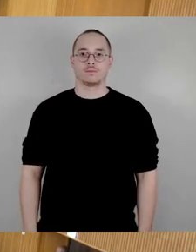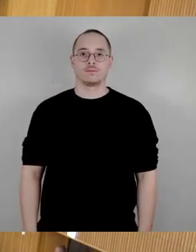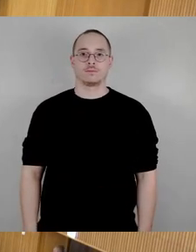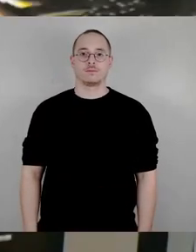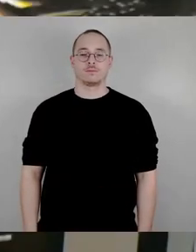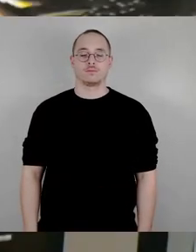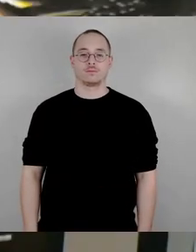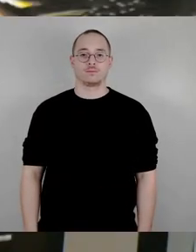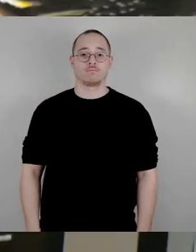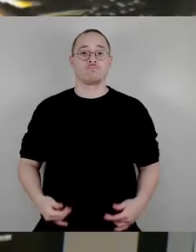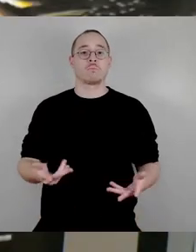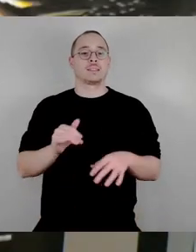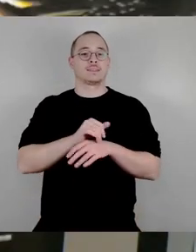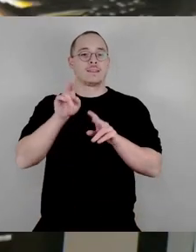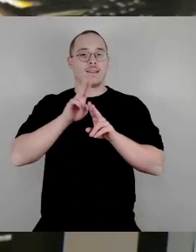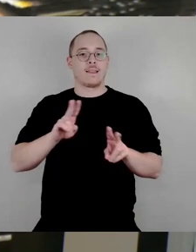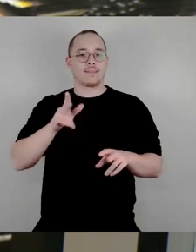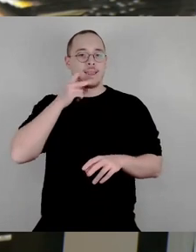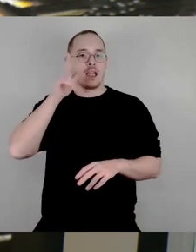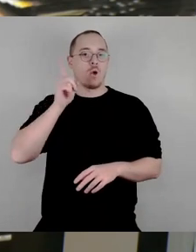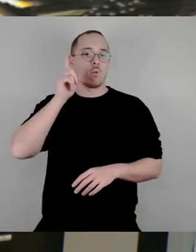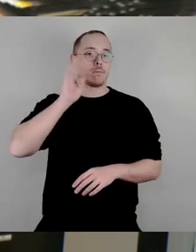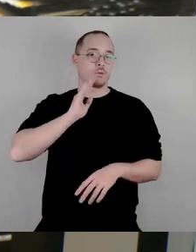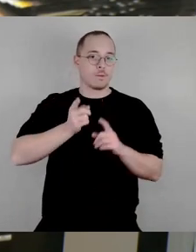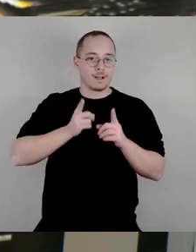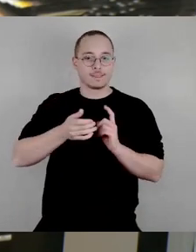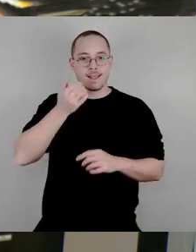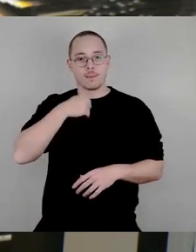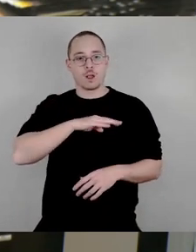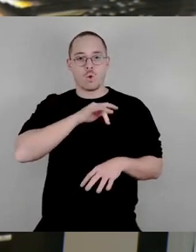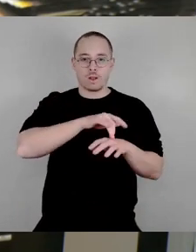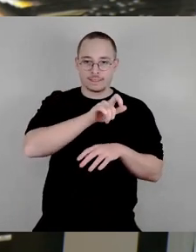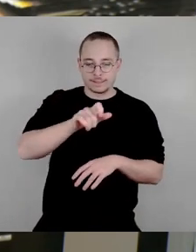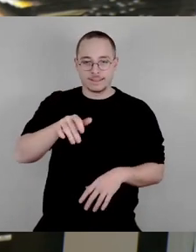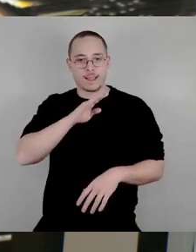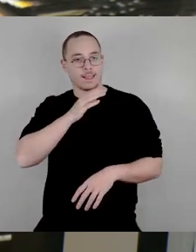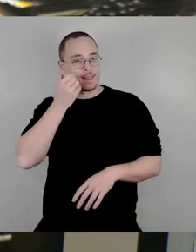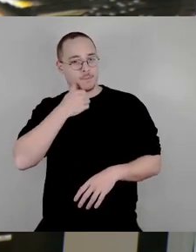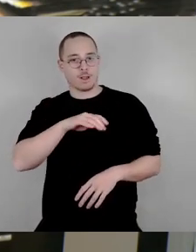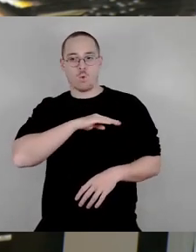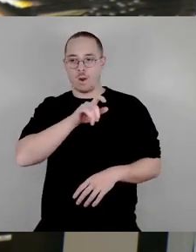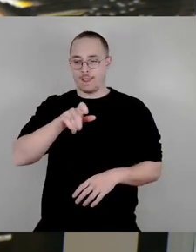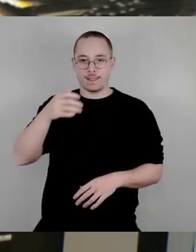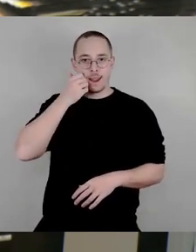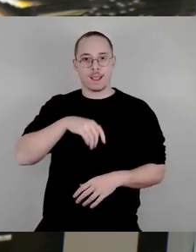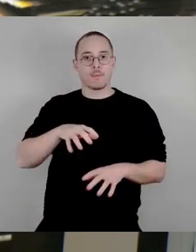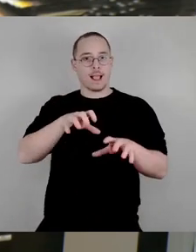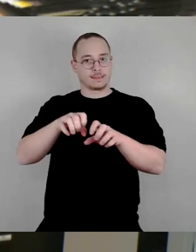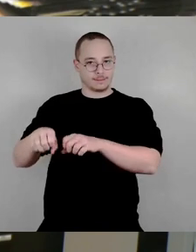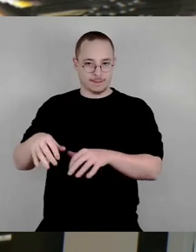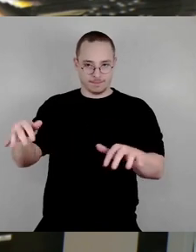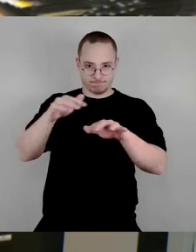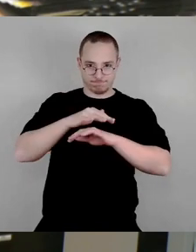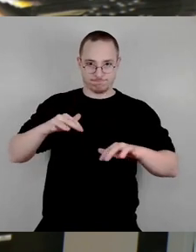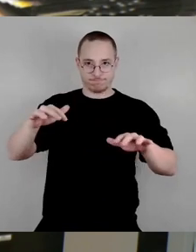Sehr geehrter Herr Oberbürgermeister, liebe Kolleginnen, liebe Kollegen, liebe Gäste. Es ist schon wirklich ein sehr interessanter Antrag, den die SPD